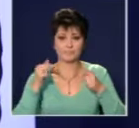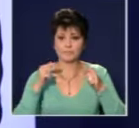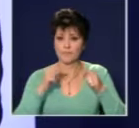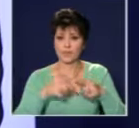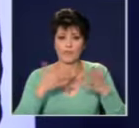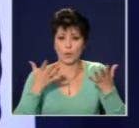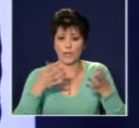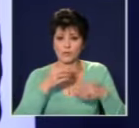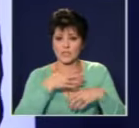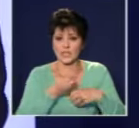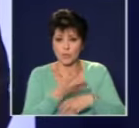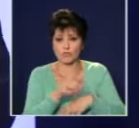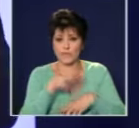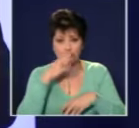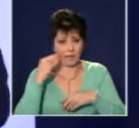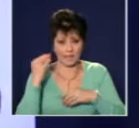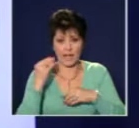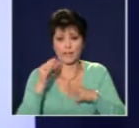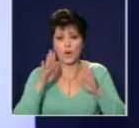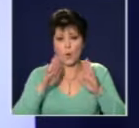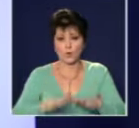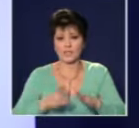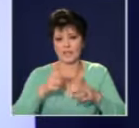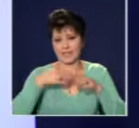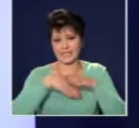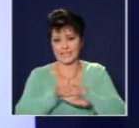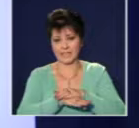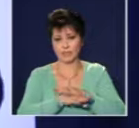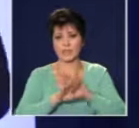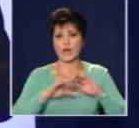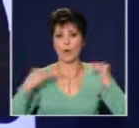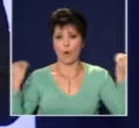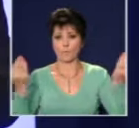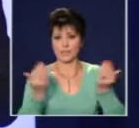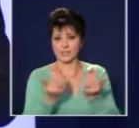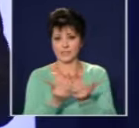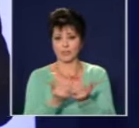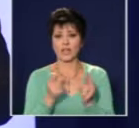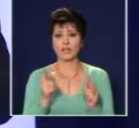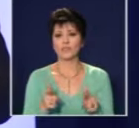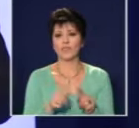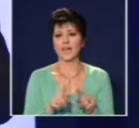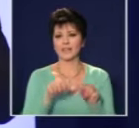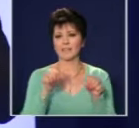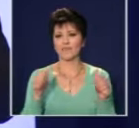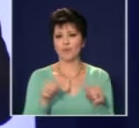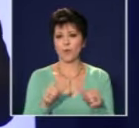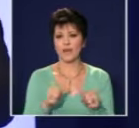Това, което се случва в България и остава скрито зад обществото е, че това е един формат на